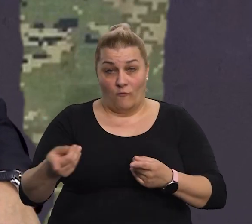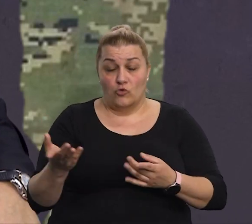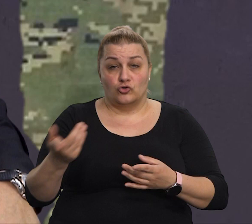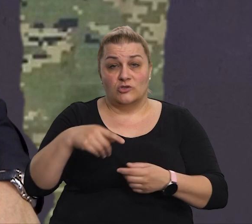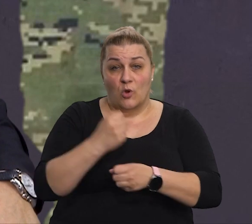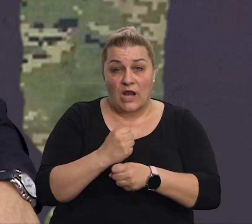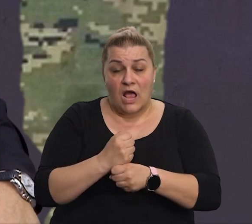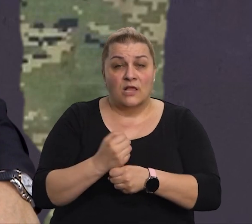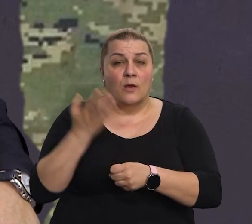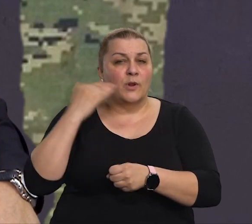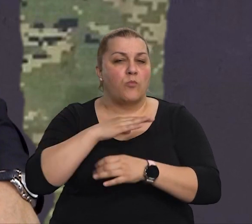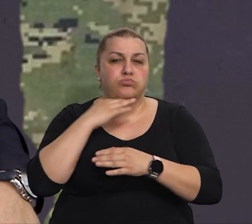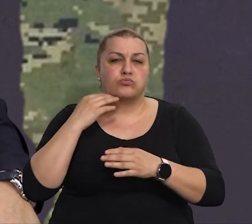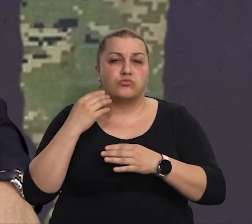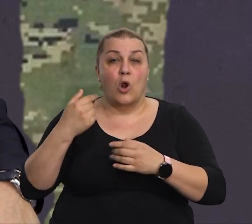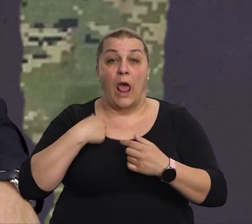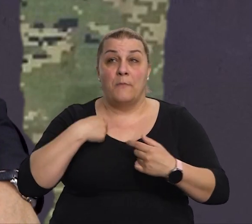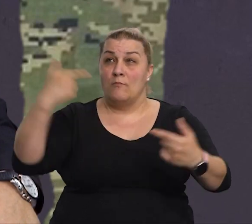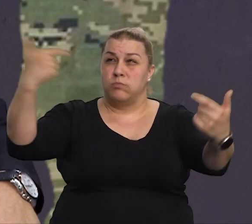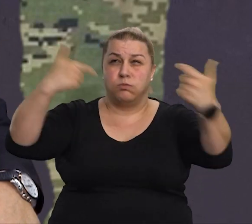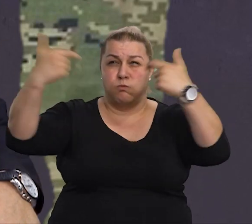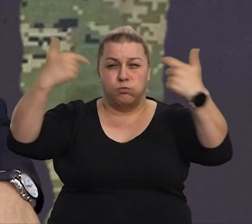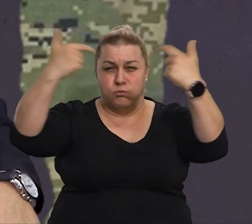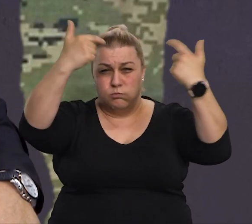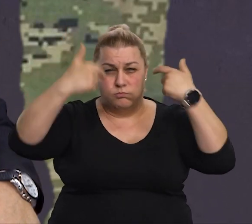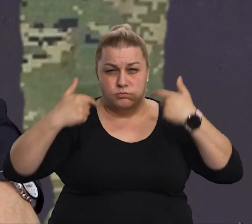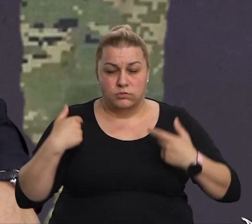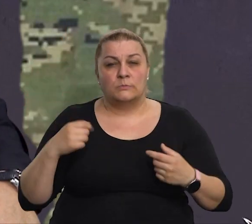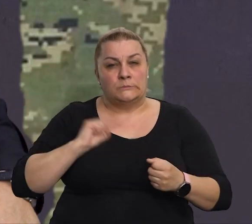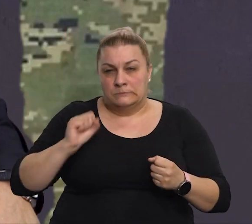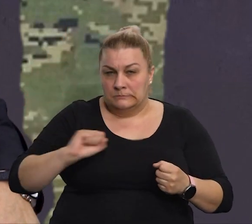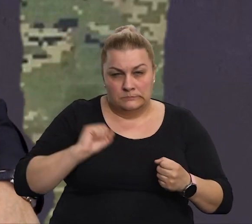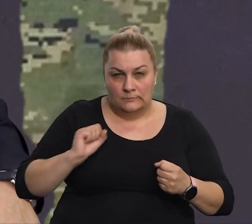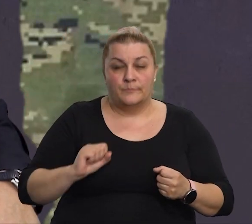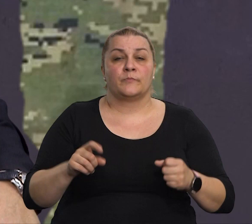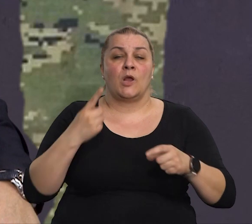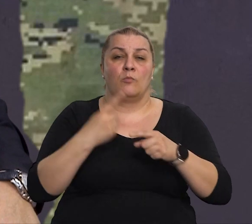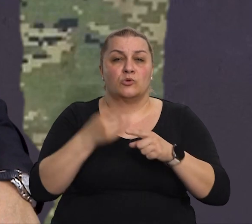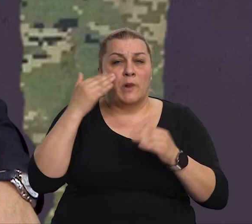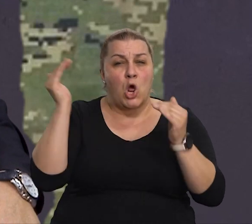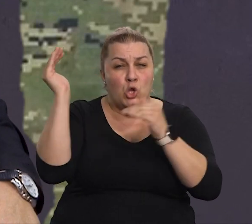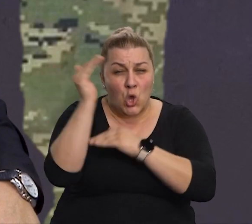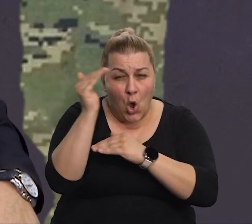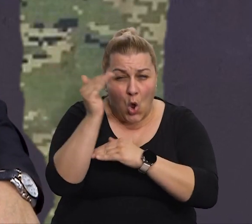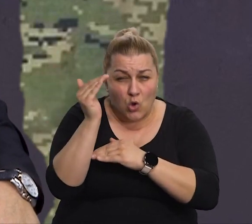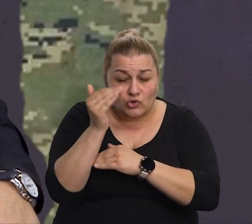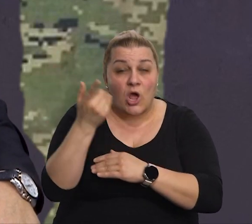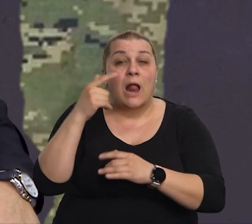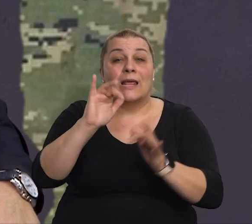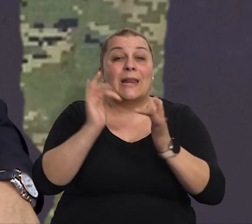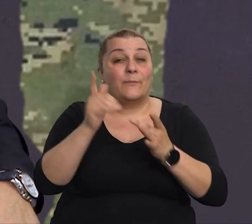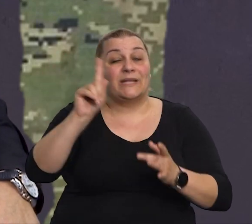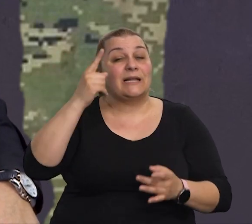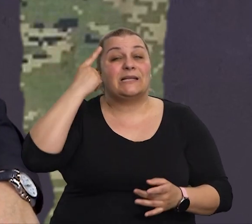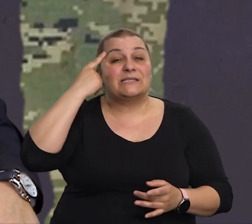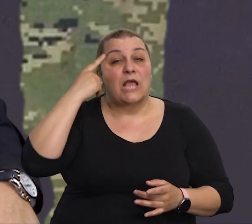pod silom paljbom, budući da je već i bila noć, neprijatelj nije, znao je da se povlačimo